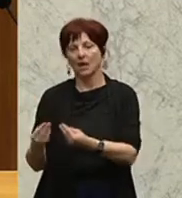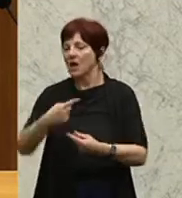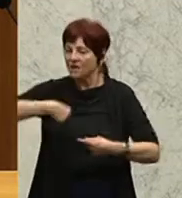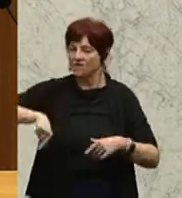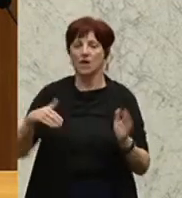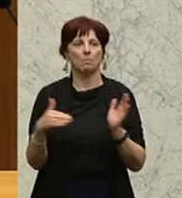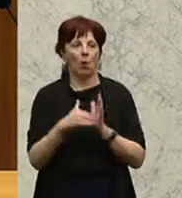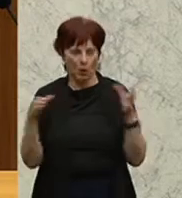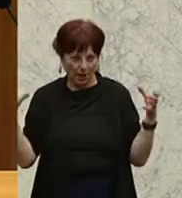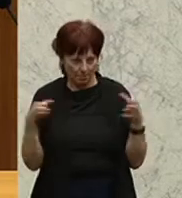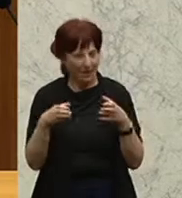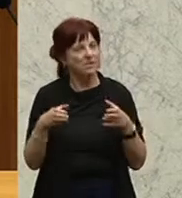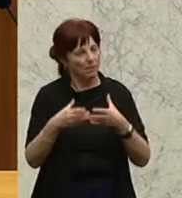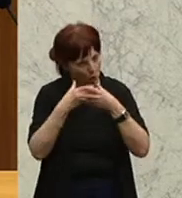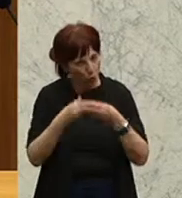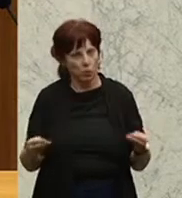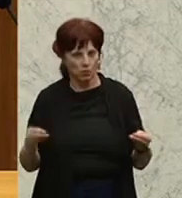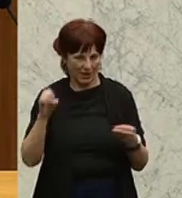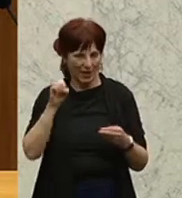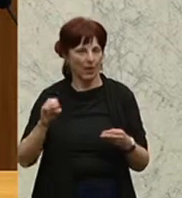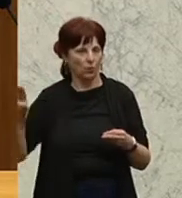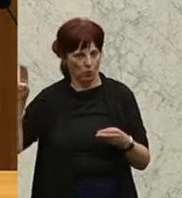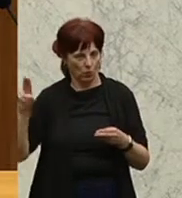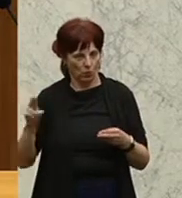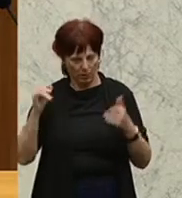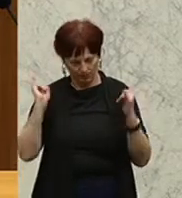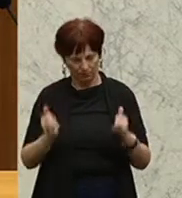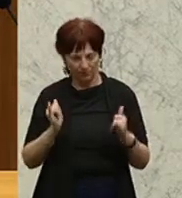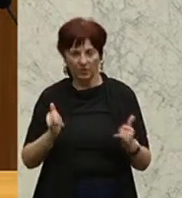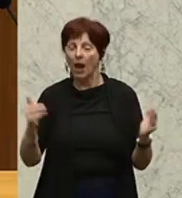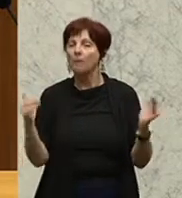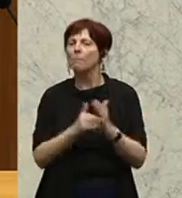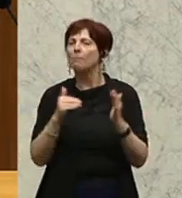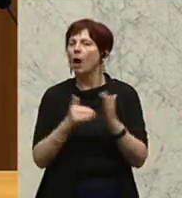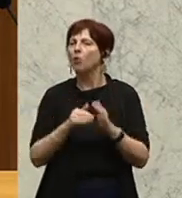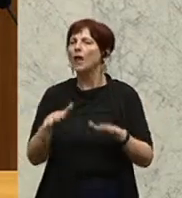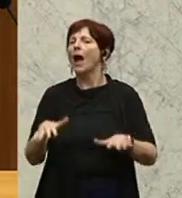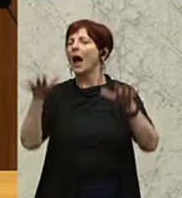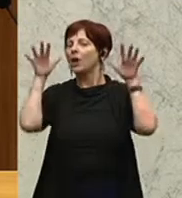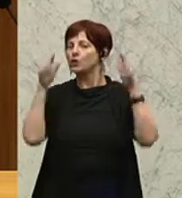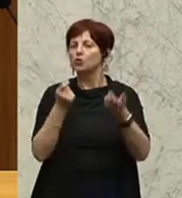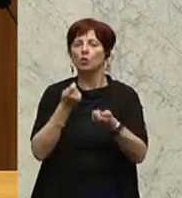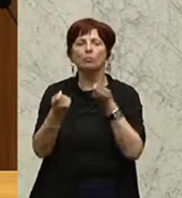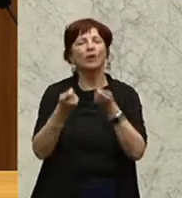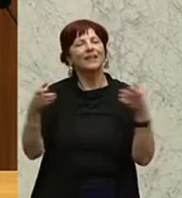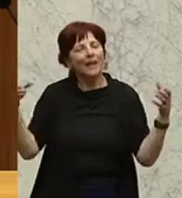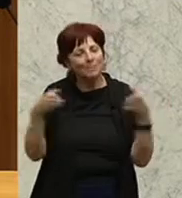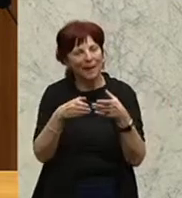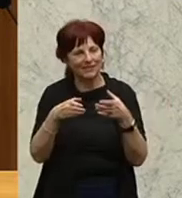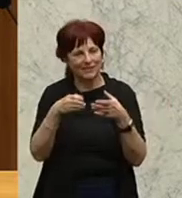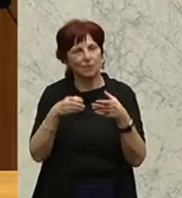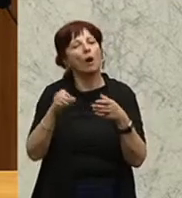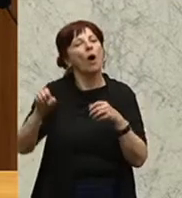gemeinsame Lösungen. Wir brauchen endlich eine gemeinsame europäische Asylpolitik und übrigens auch eine europäische